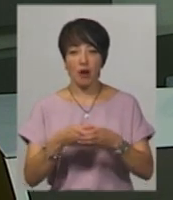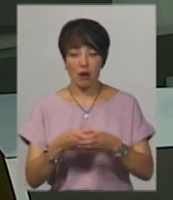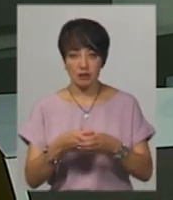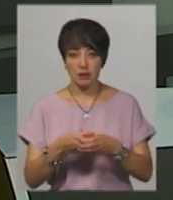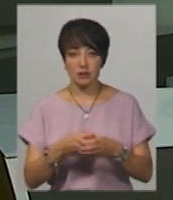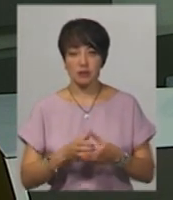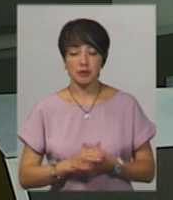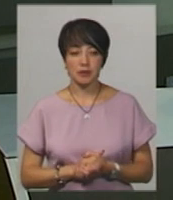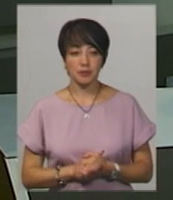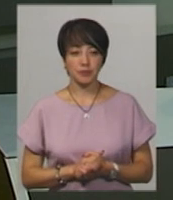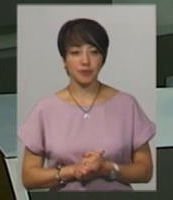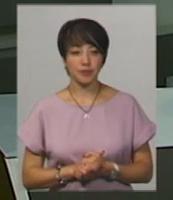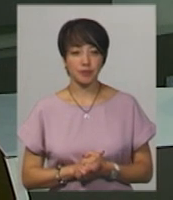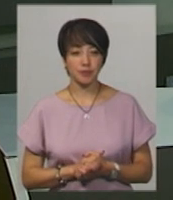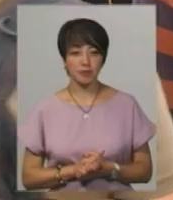імені короля Данила.